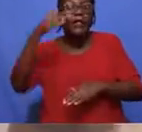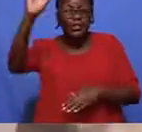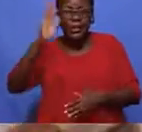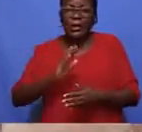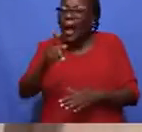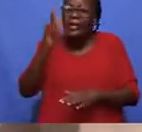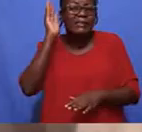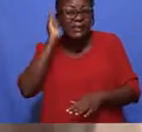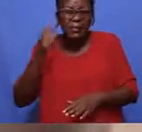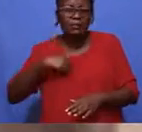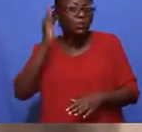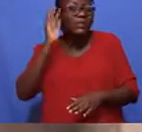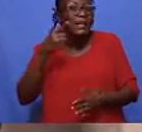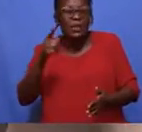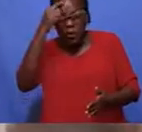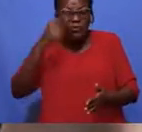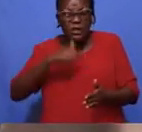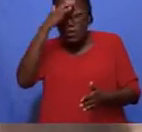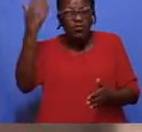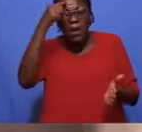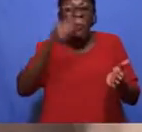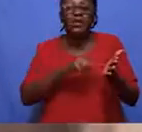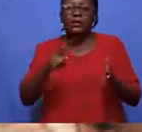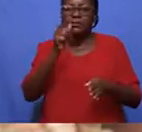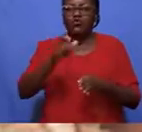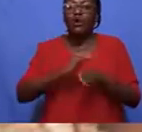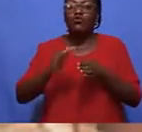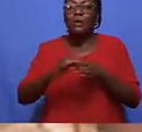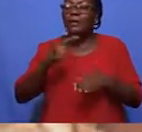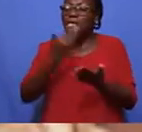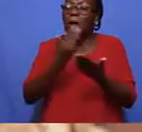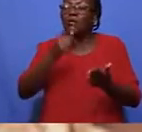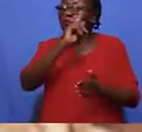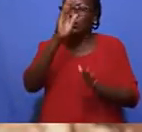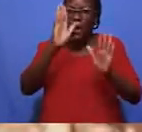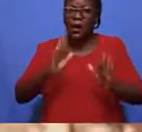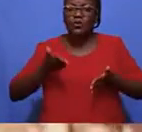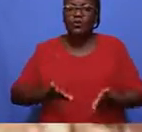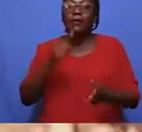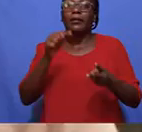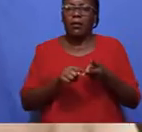usikiliza Na kusikiliza na kusikiza nini? Unafikiria sijui na manisha nini mtu wakivitumia Sababu isiko tayari kuzaa tena